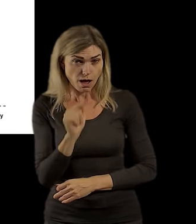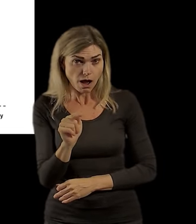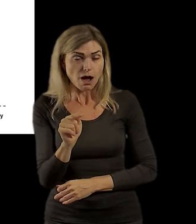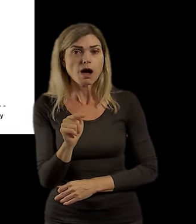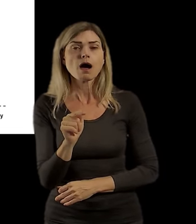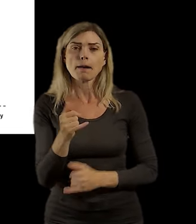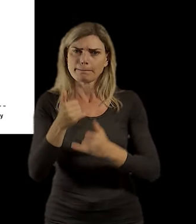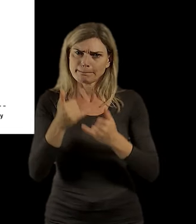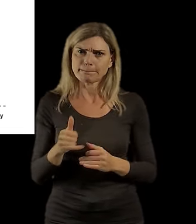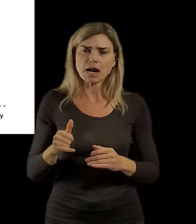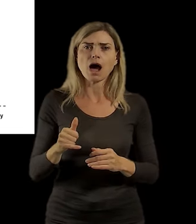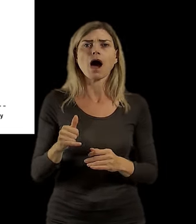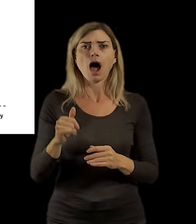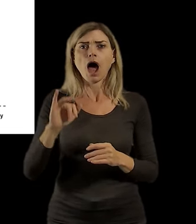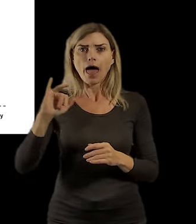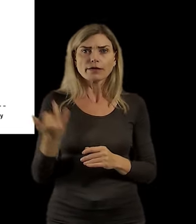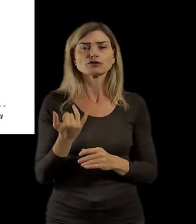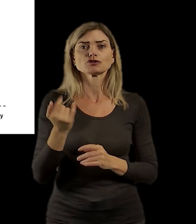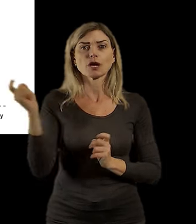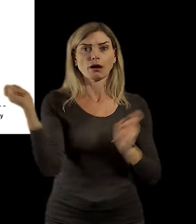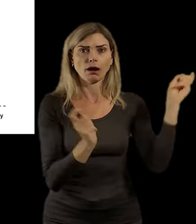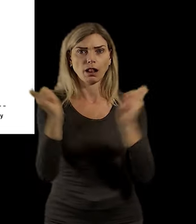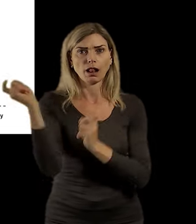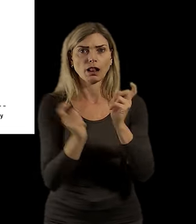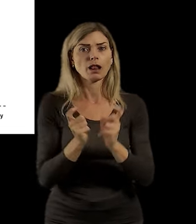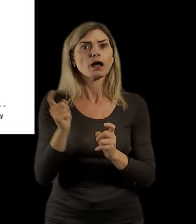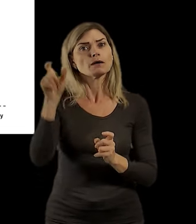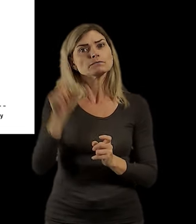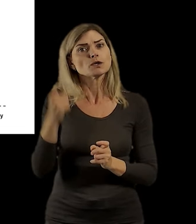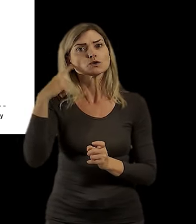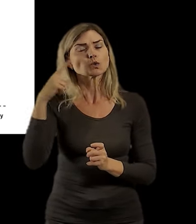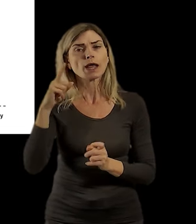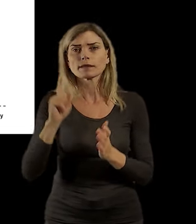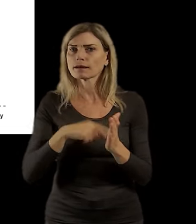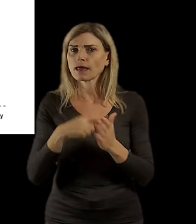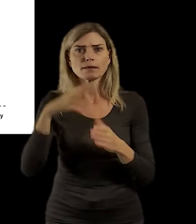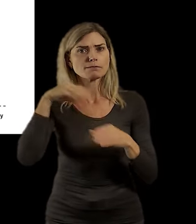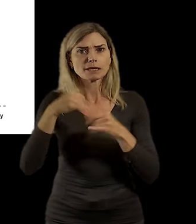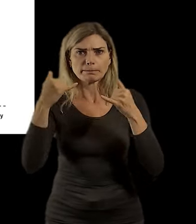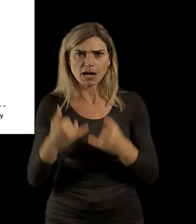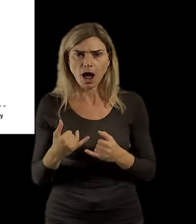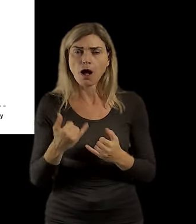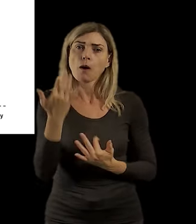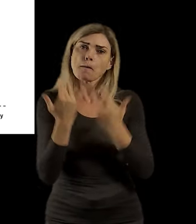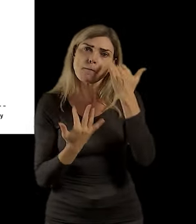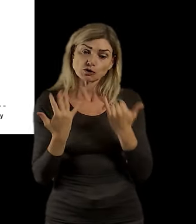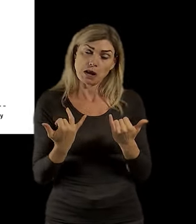v Praze dojíždí velké mnohožství i mimo pražských žáků. Mimo pražskí žáci tvoří až jednu třetinu